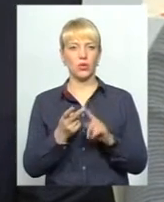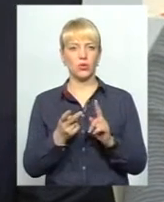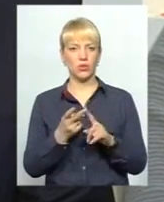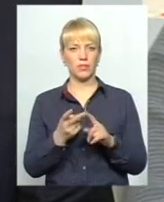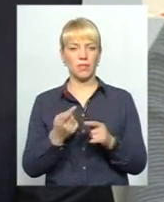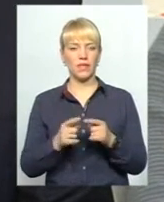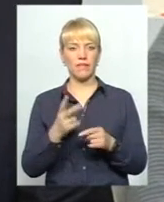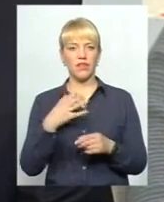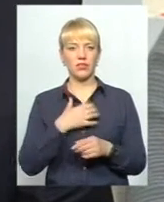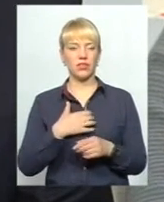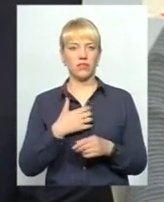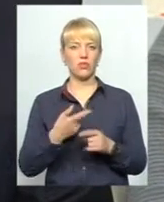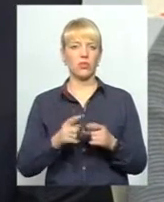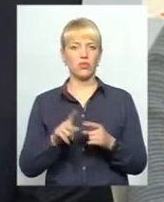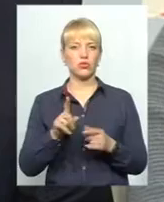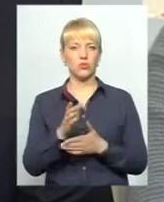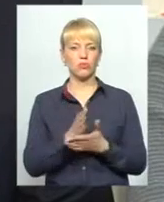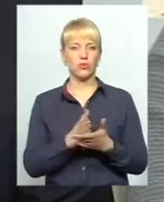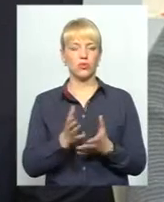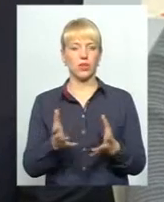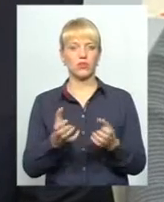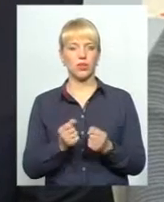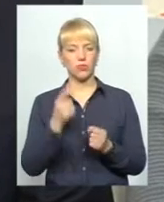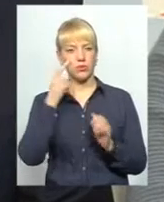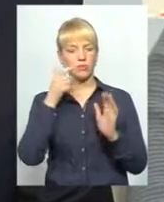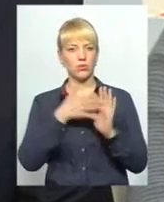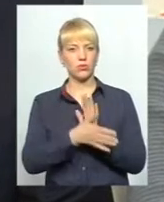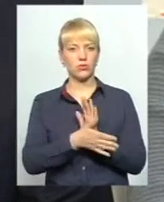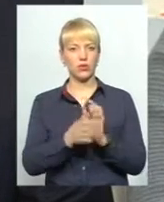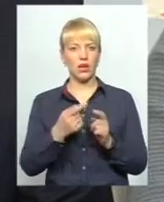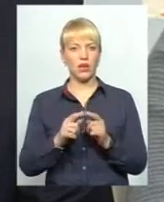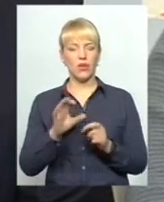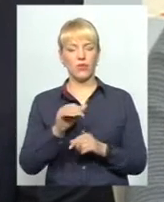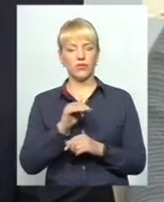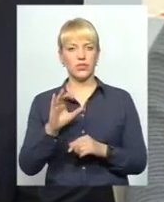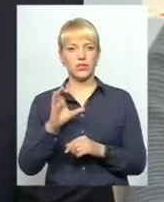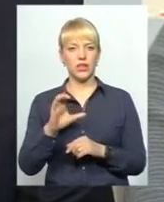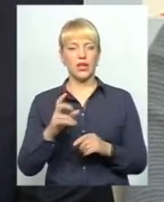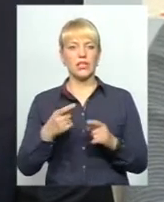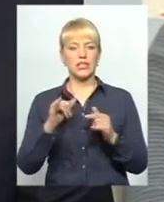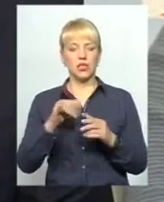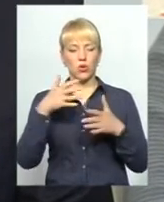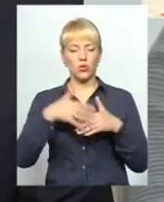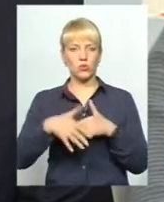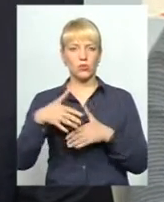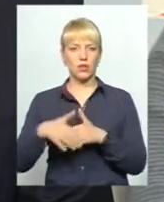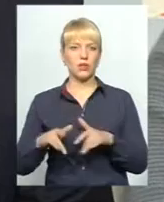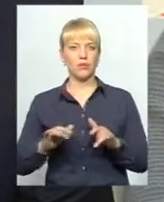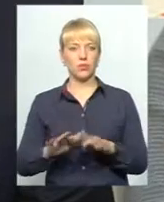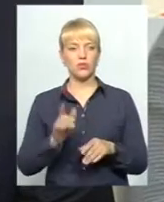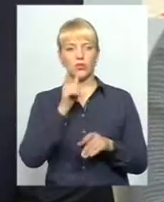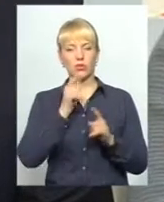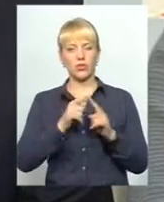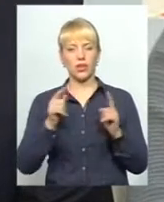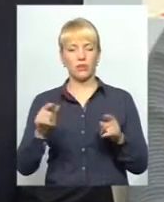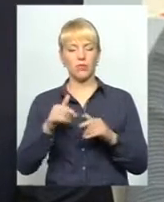теж дуже важливо, це те, що послуга отримується прозорим чином, у прозорому офісі, абсолютно зрозумілими процедурами, термінами,